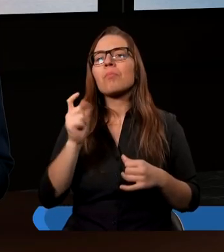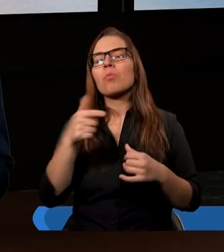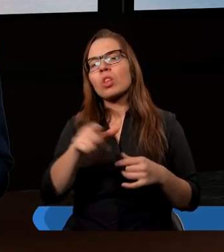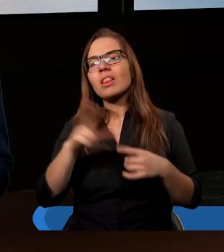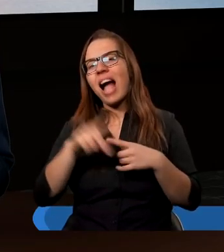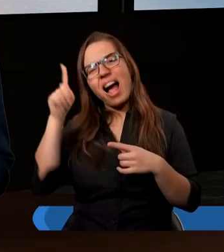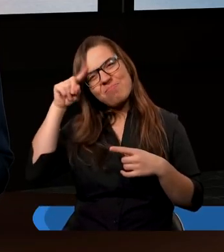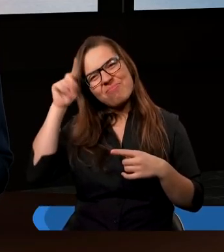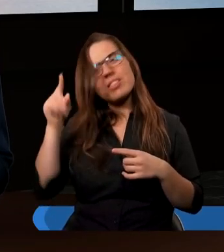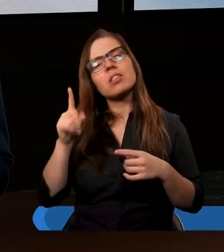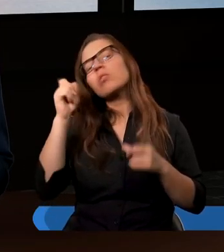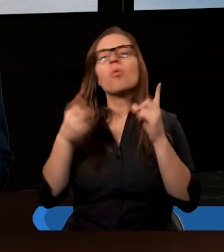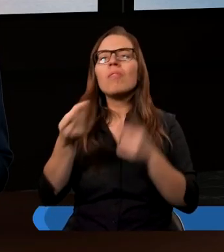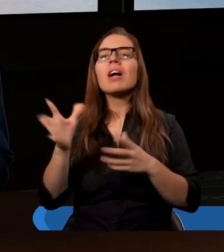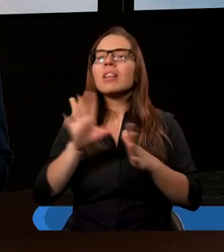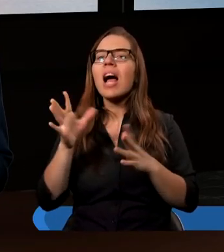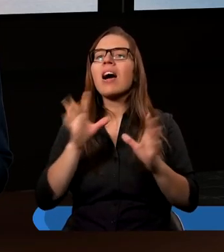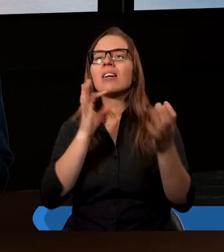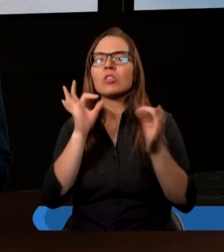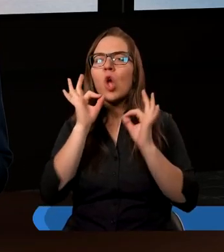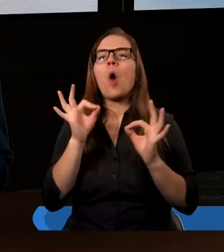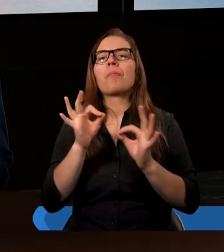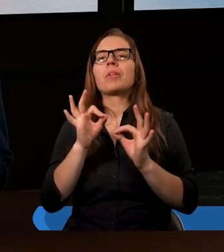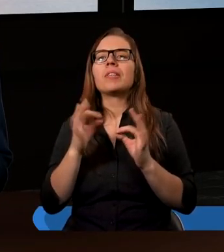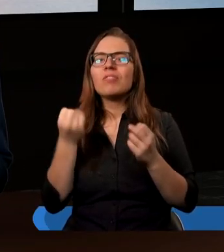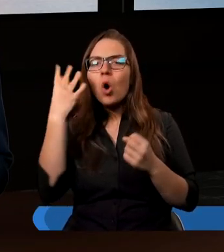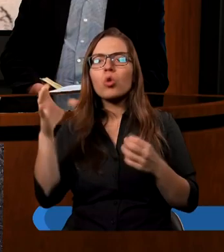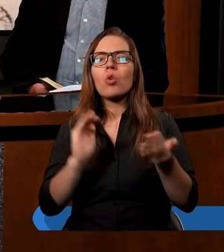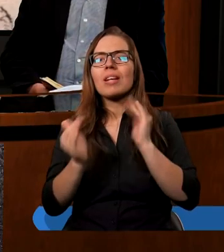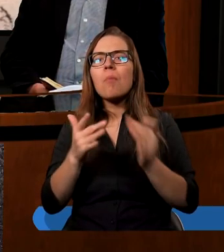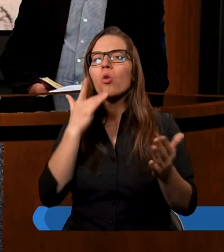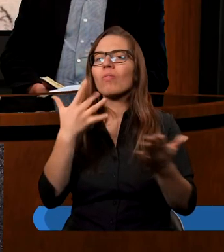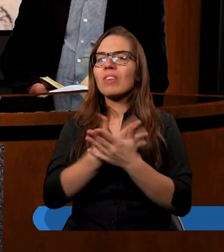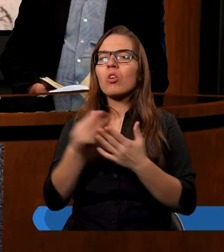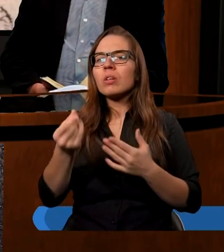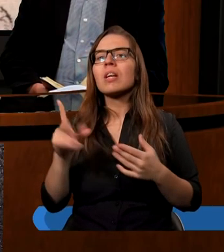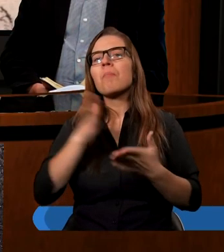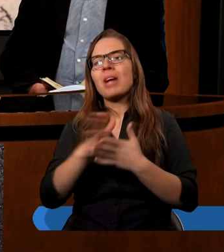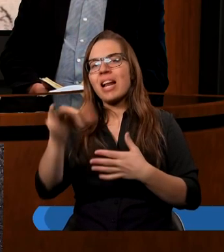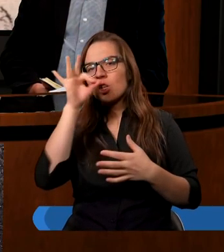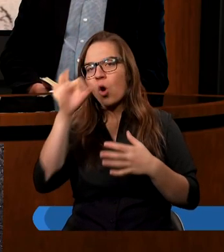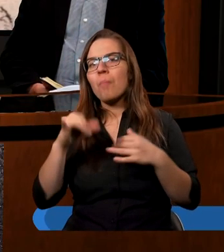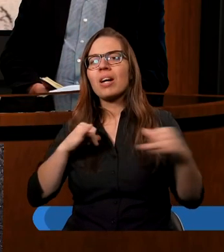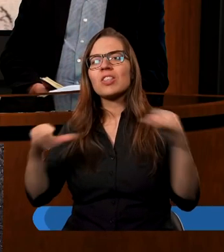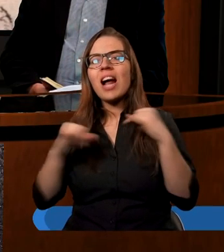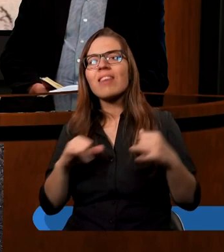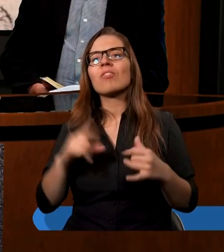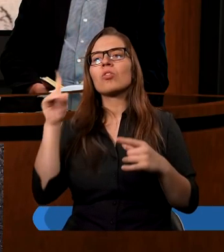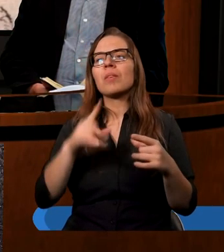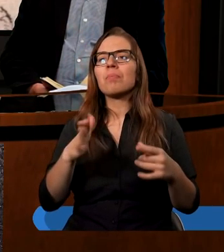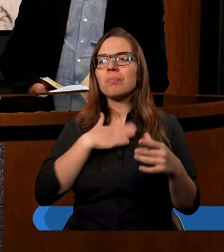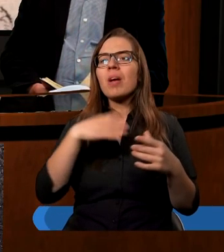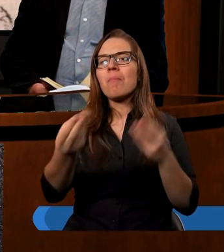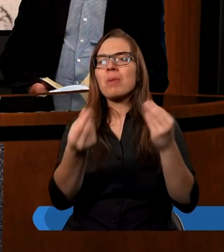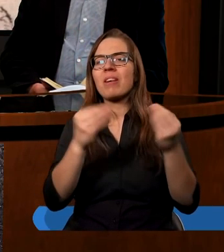na głupstwa, tylko staramy się też i wydać te pieniądze w rozsądny sposób. I nawet przez dobre szafarstwo nagle się czasami okazuje, że tych